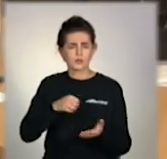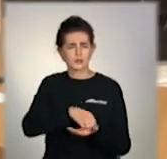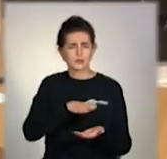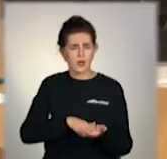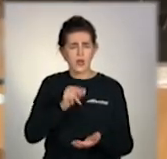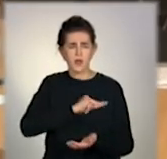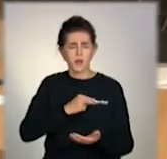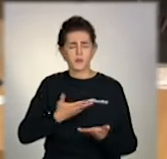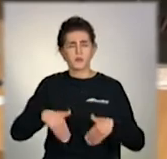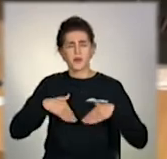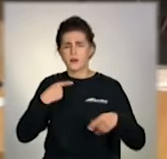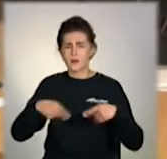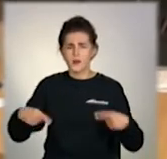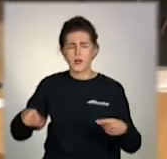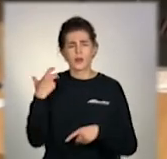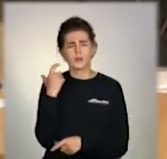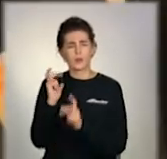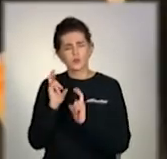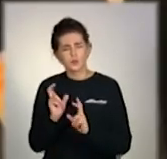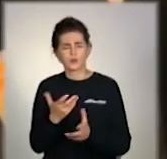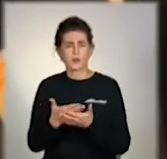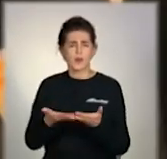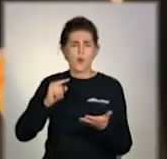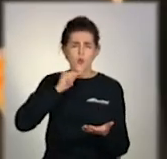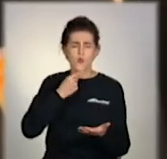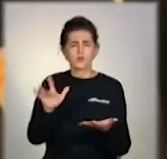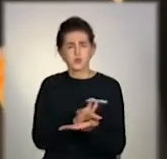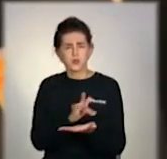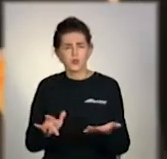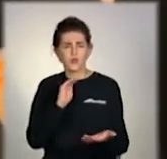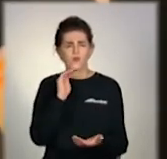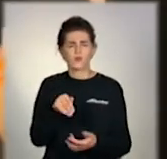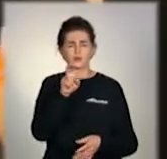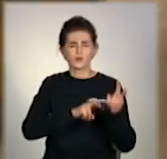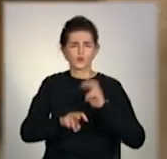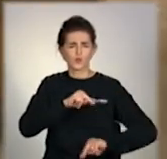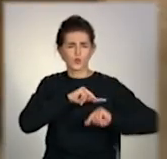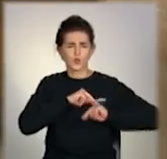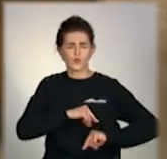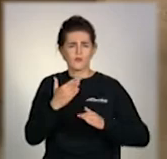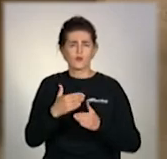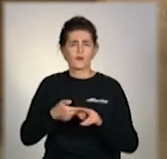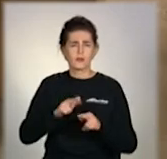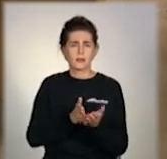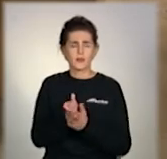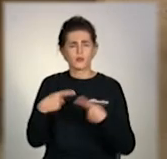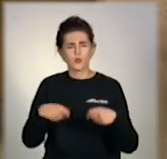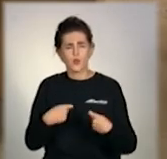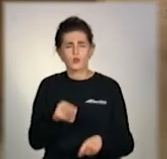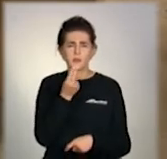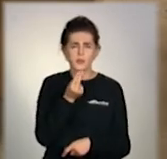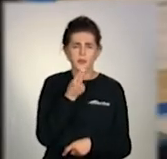пропонують різну. Вантажник, підсобник, економіст, бухгалтер. А ще шукають працівників у сферу торгівлі, харчування та